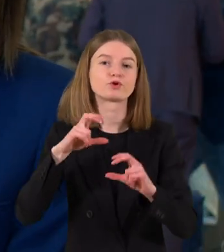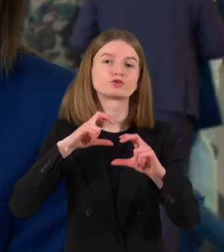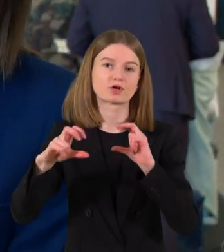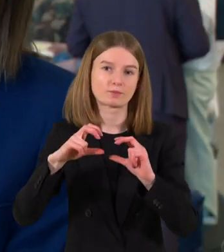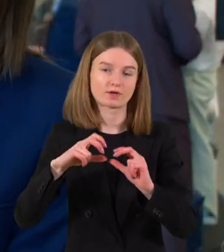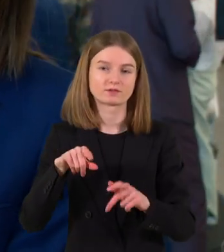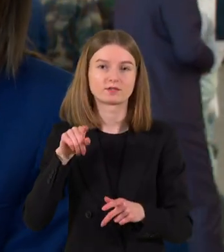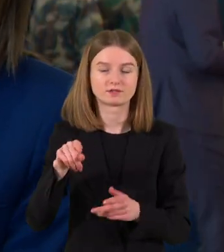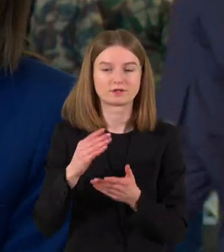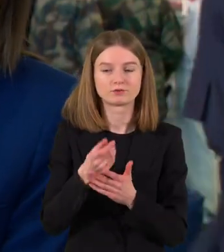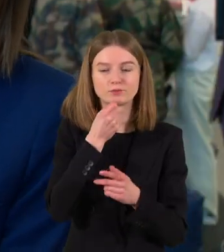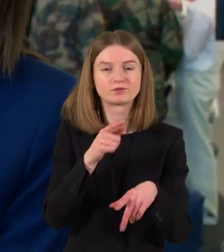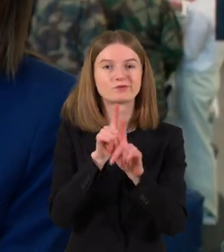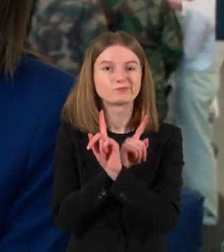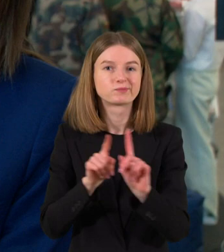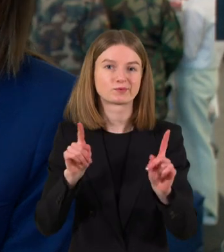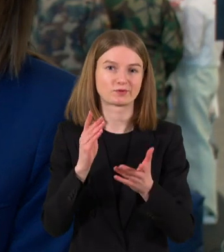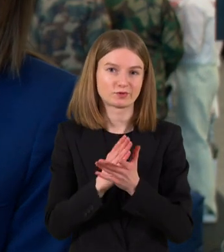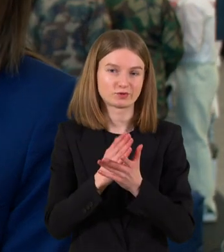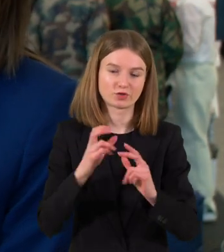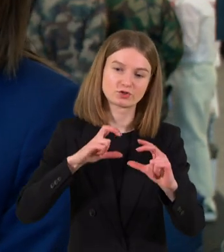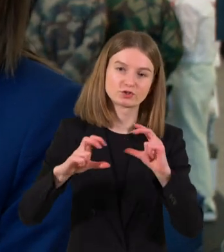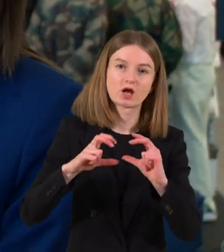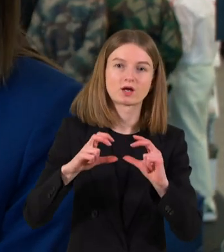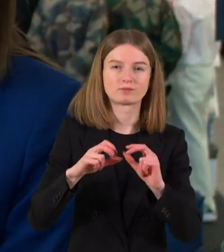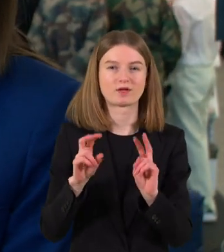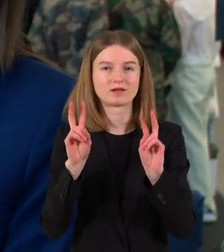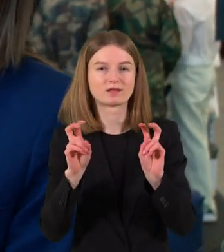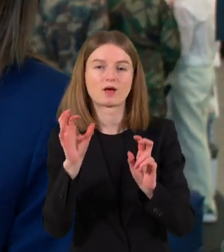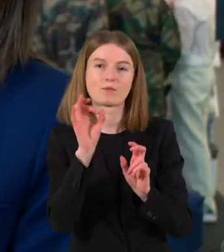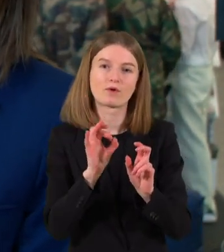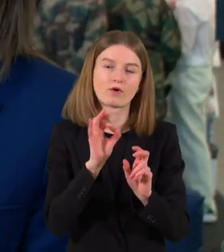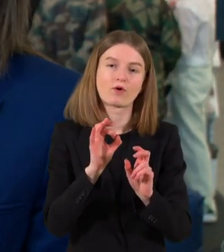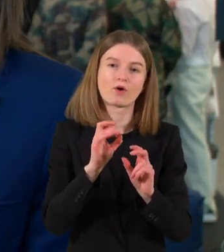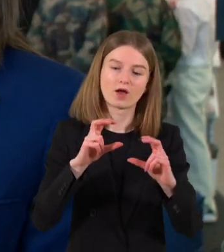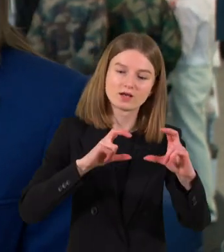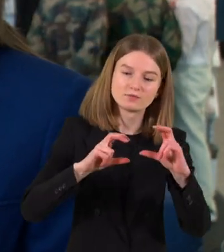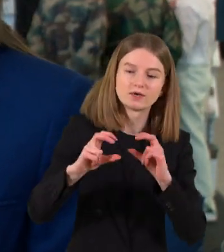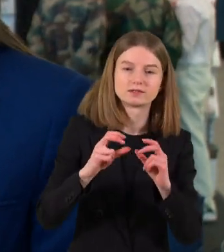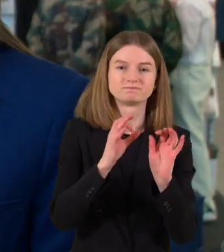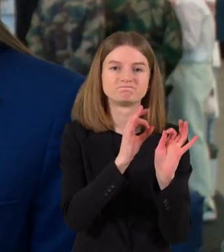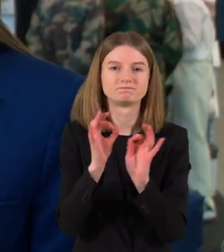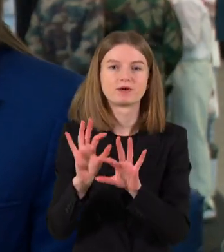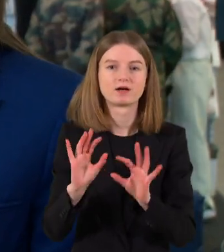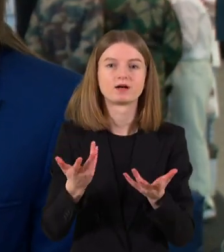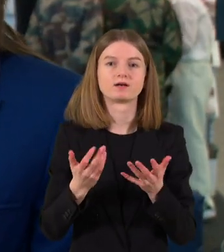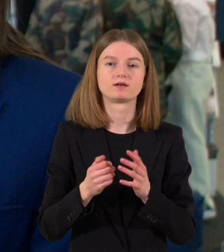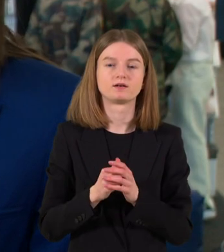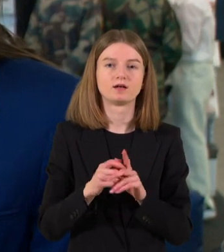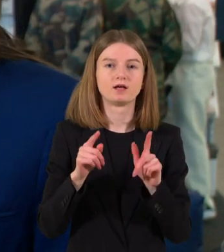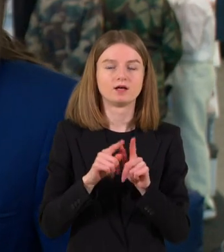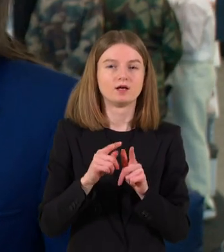specifinė šachmatinė dalis, kur kalbama apie partijas, apie jau tokius